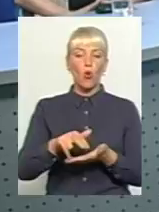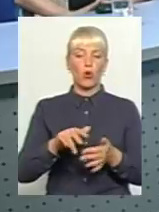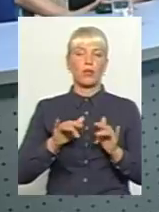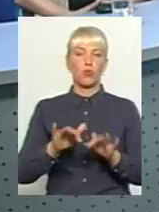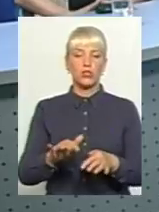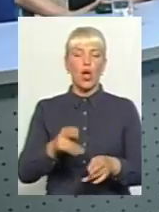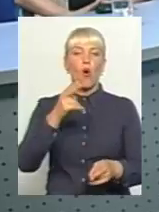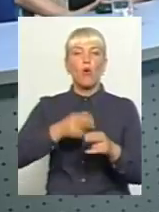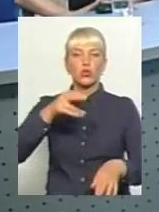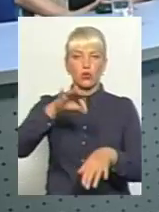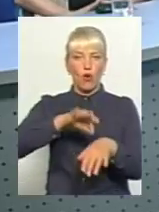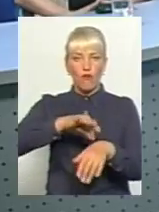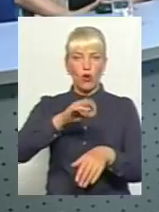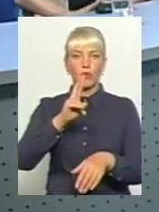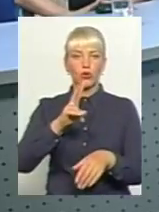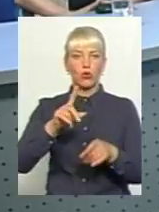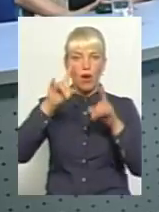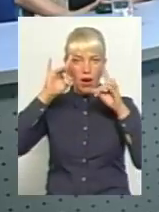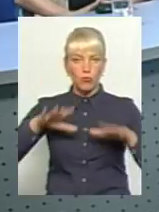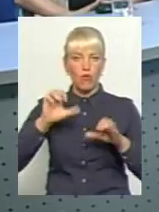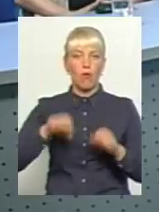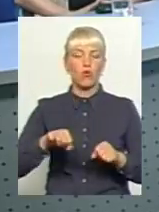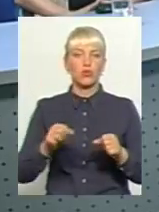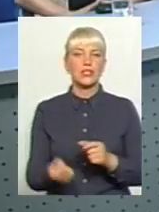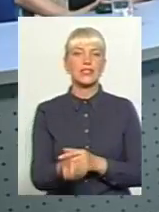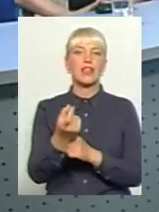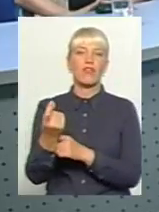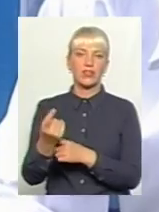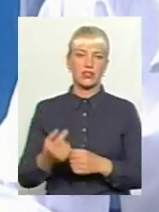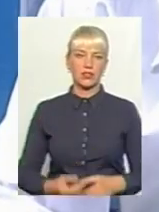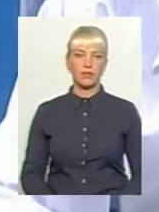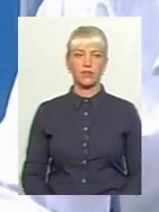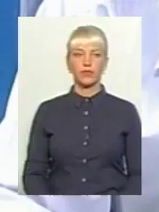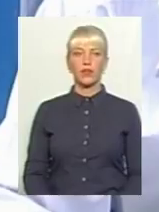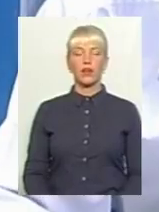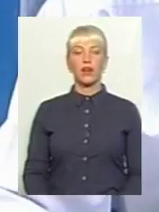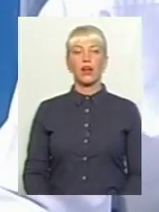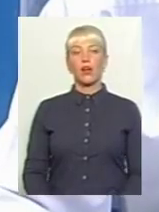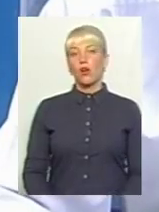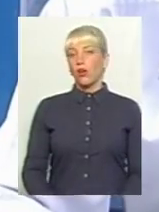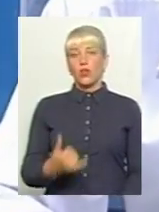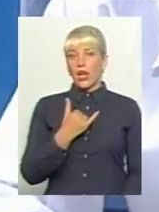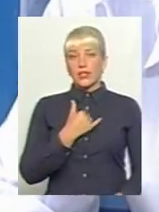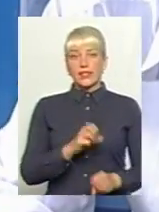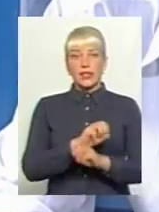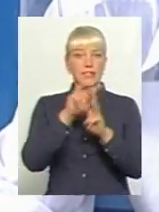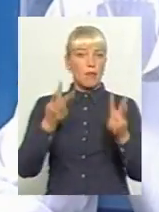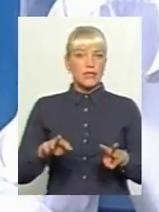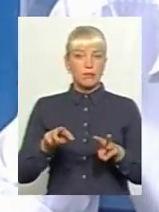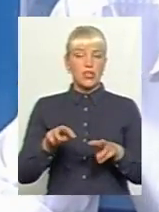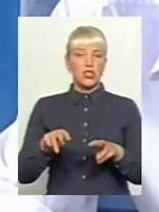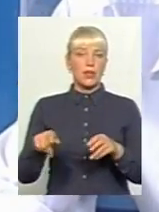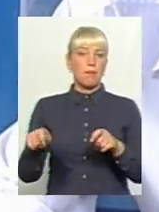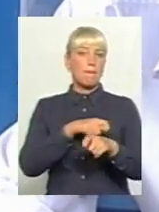які приходять, ну, раптово можуть з'явитися? Так, у нас це забезпечено розхідними